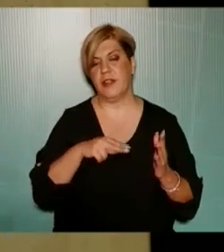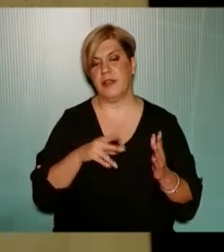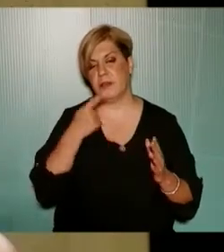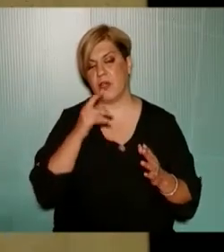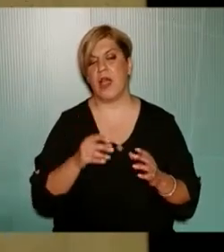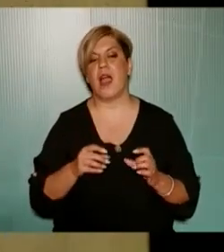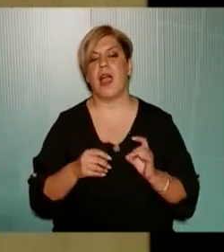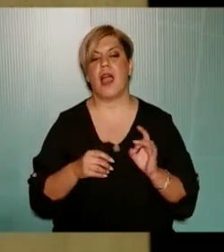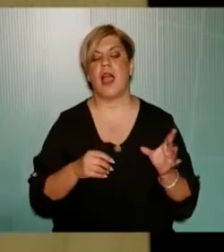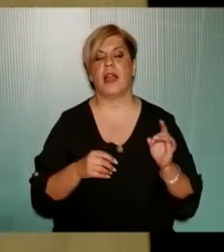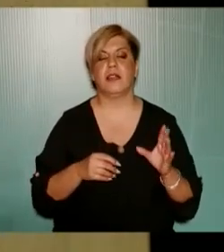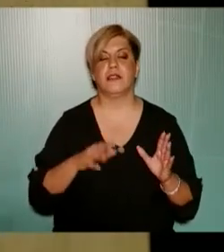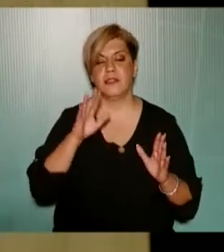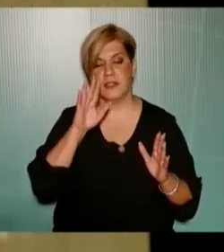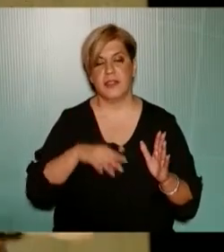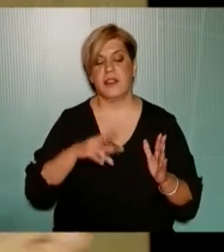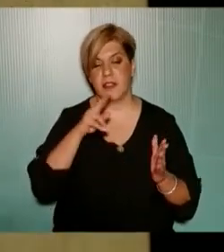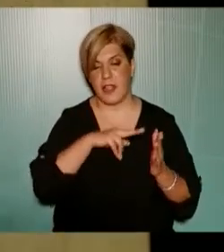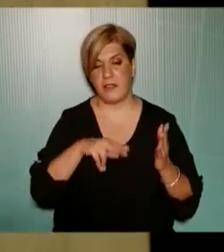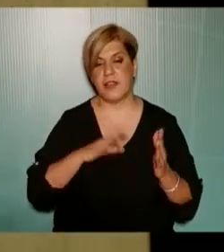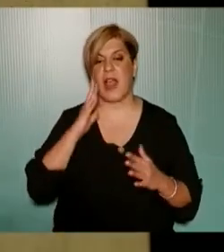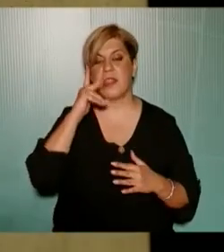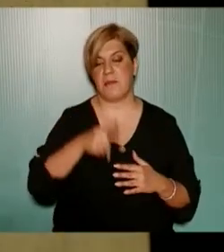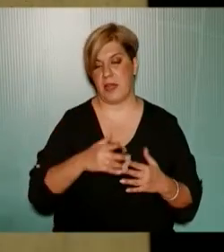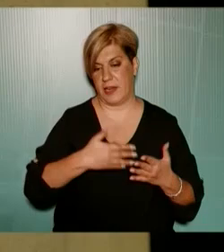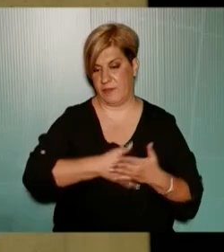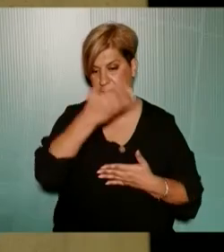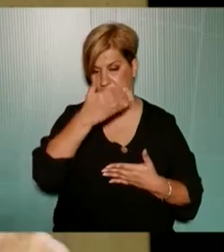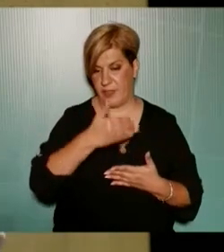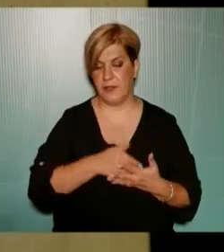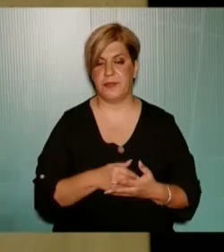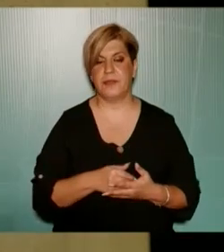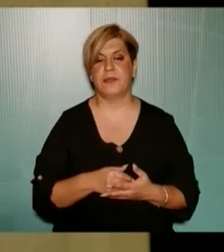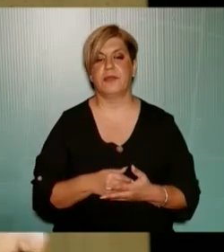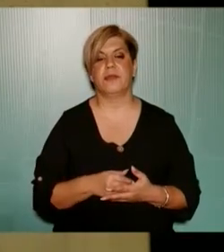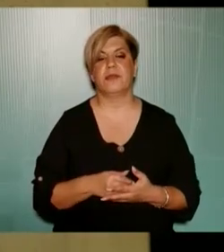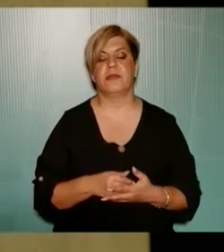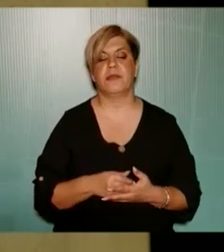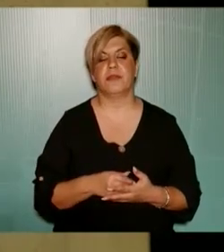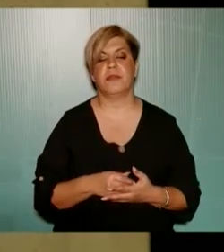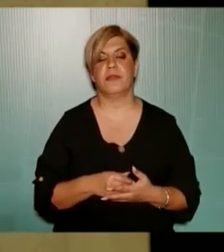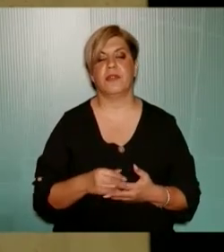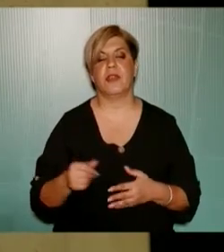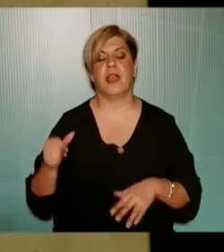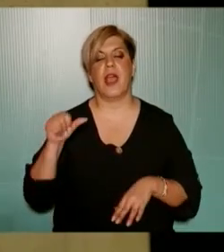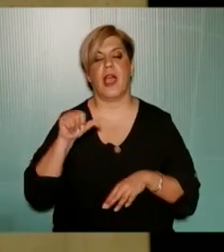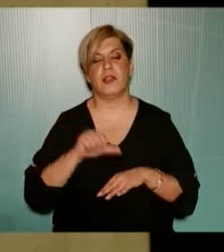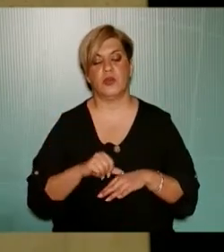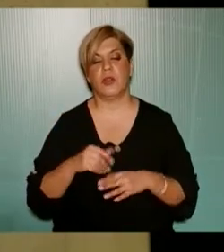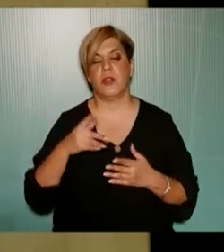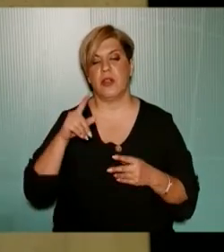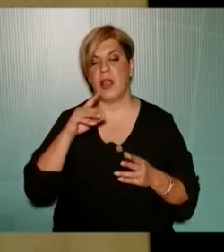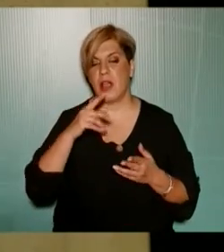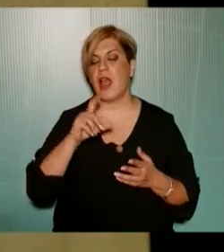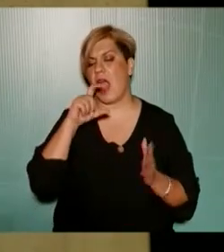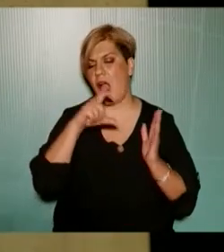αριστερά και με επηρεάζουν το τελευταίο καιρό Διάβαζα λοιπόν στην καθημερινή τη δεξιά εφημερίδα και τον αστικό τύπο όπως λένε ένα